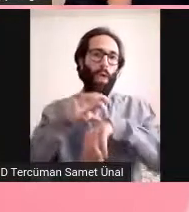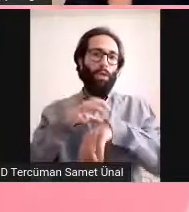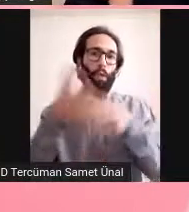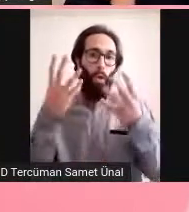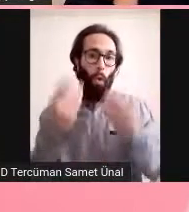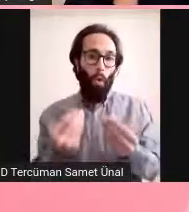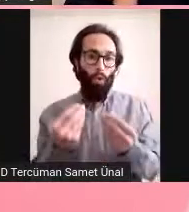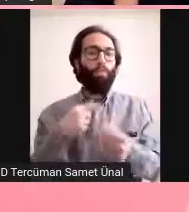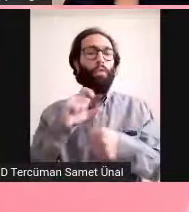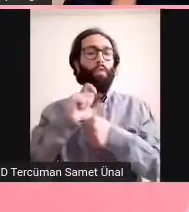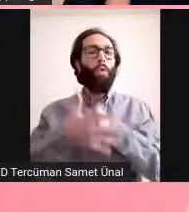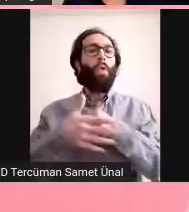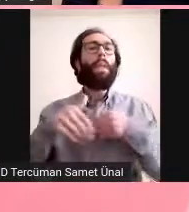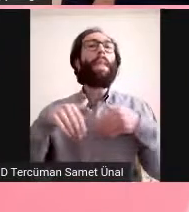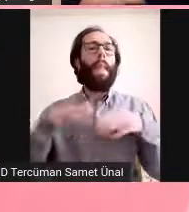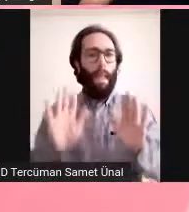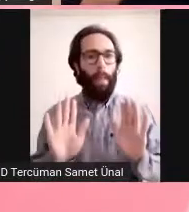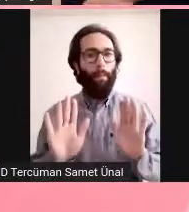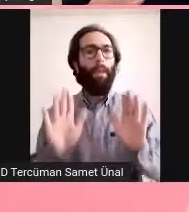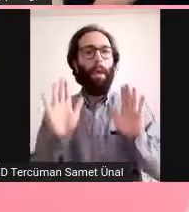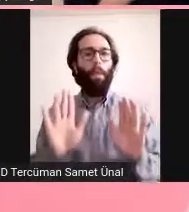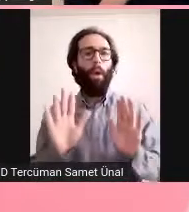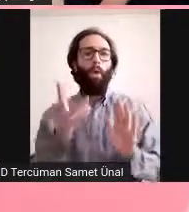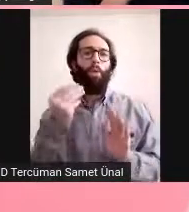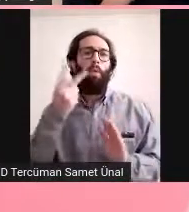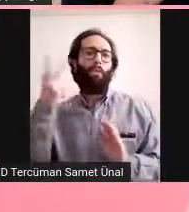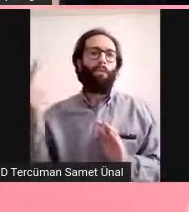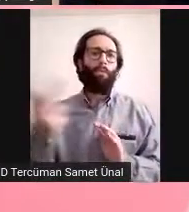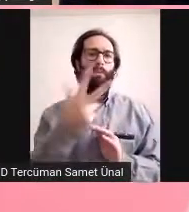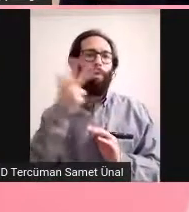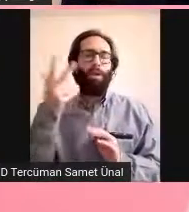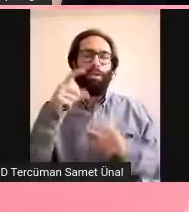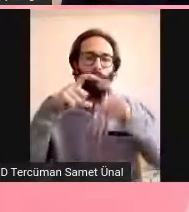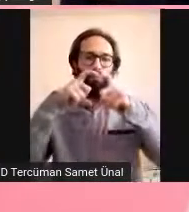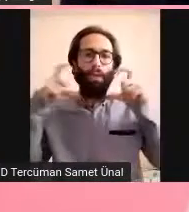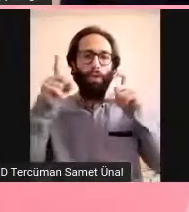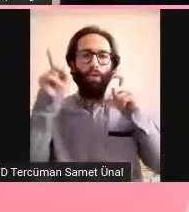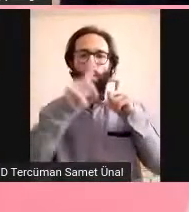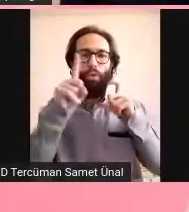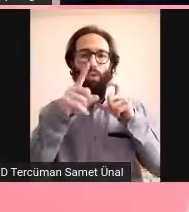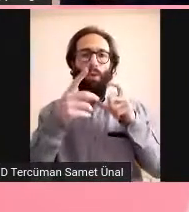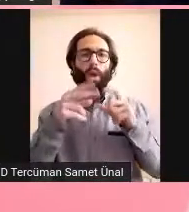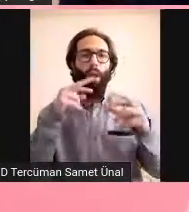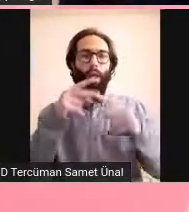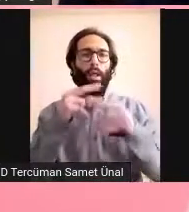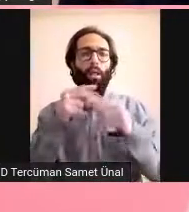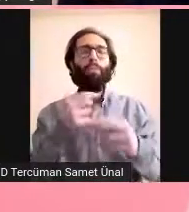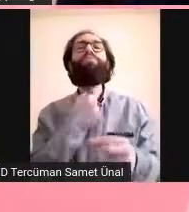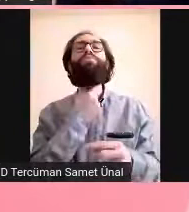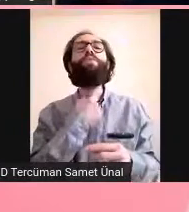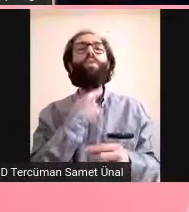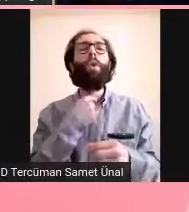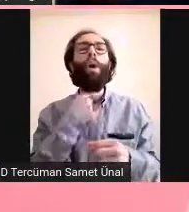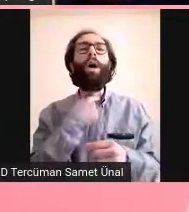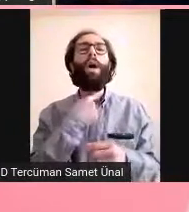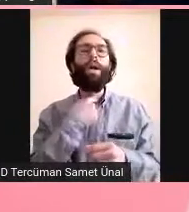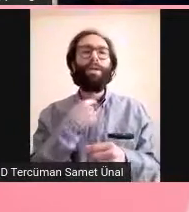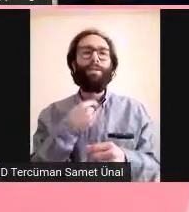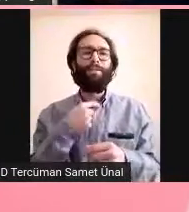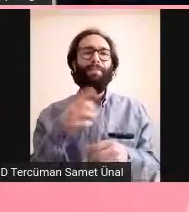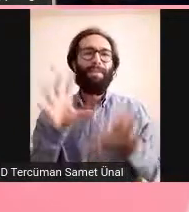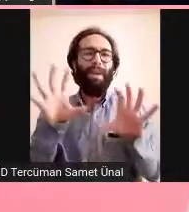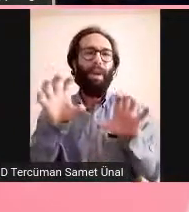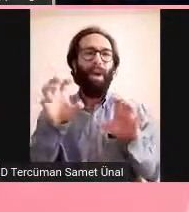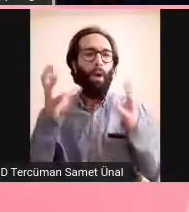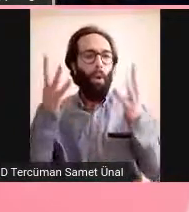sanırım çok fazla maske takıp sürekli konuştuğum için. Galiba boğazım o yüzden şişti. Ama çeşitli ilaçlar